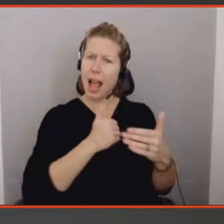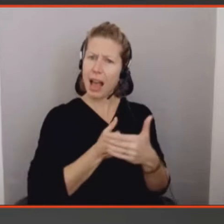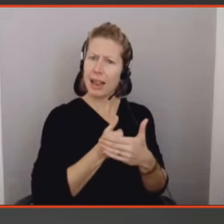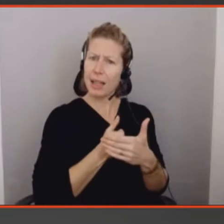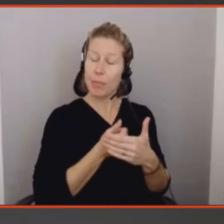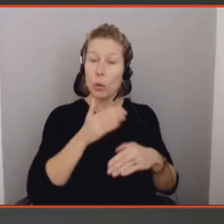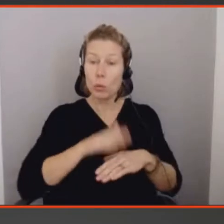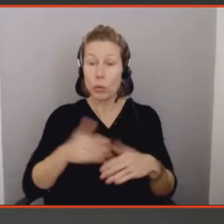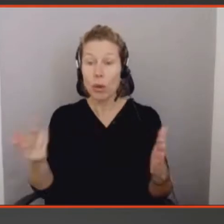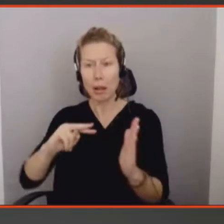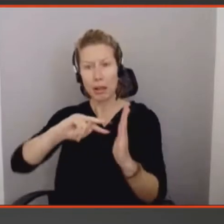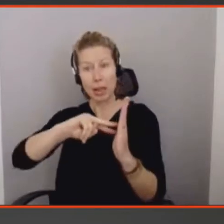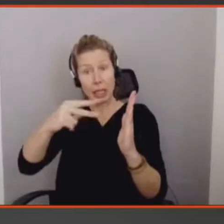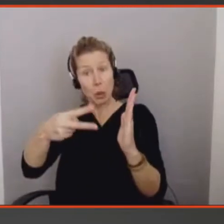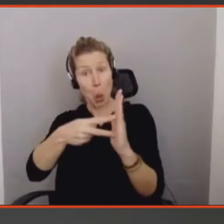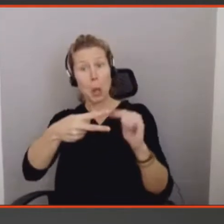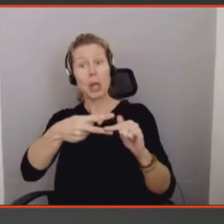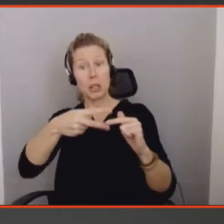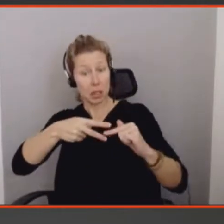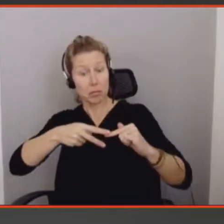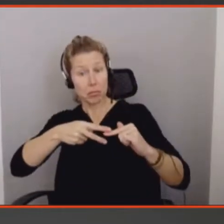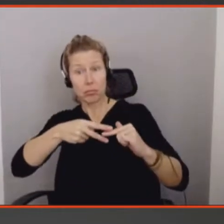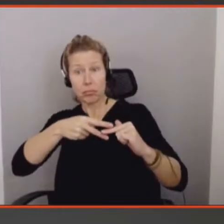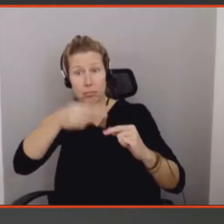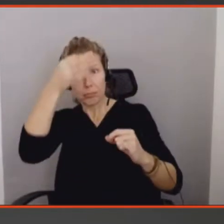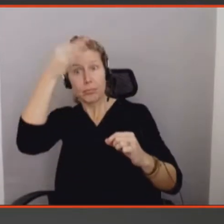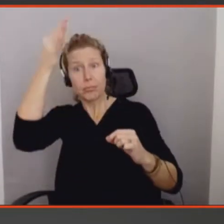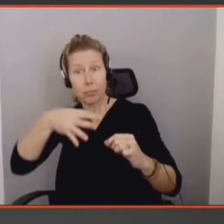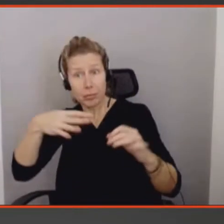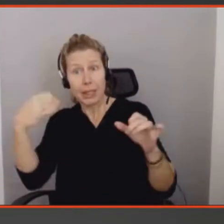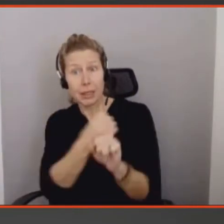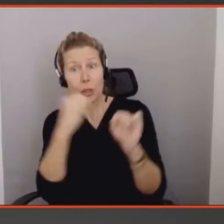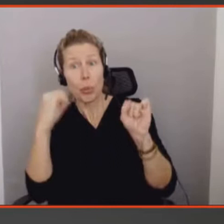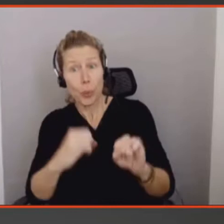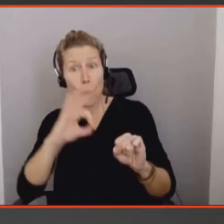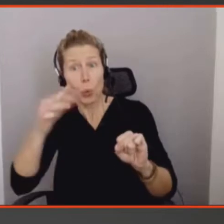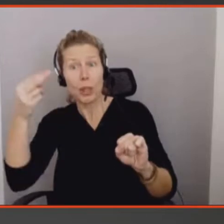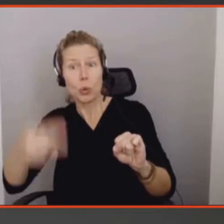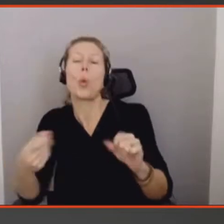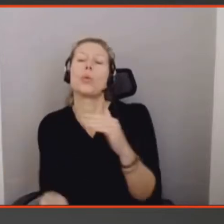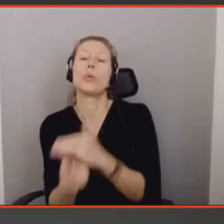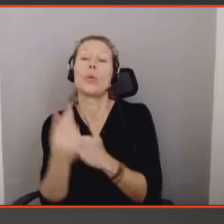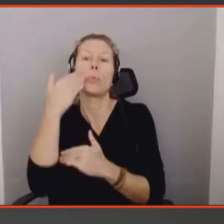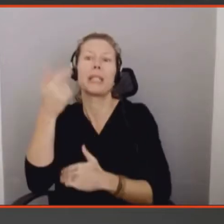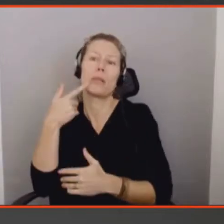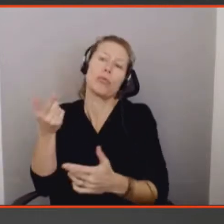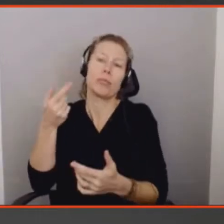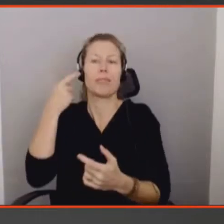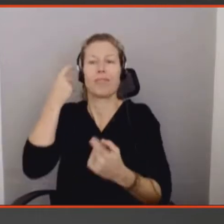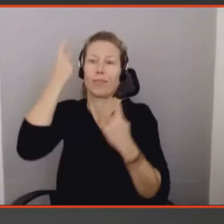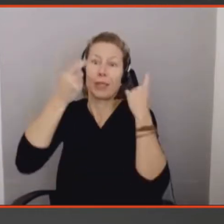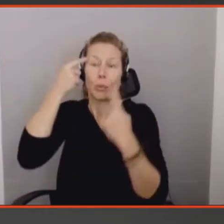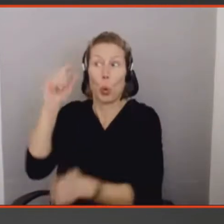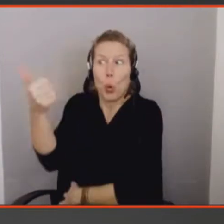technologies, à moins de concevoir quelque chose d'ultra personnalisé pour un seul utilisateur, mais si on veut être sur un marché un petit peu plus grand,